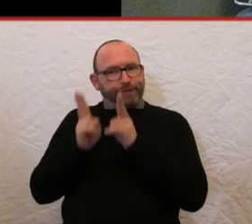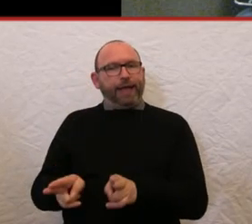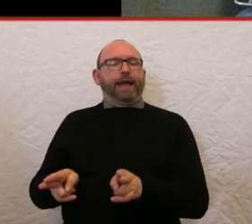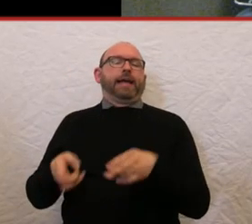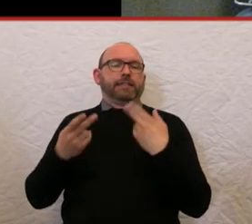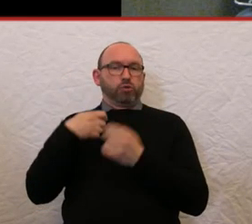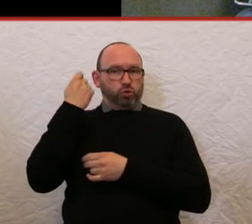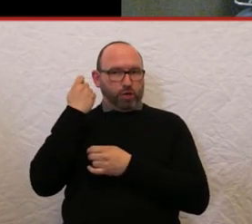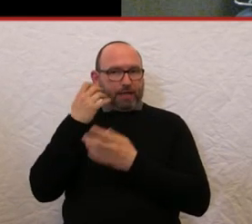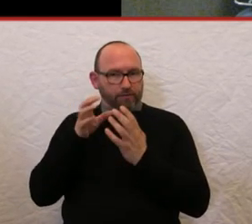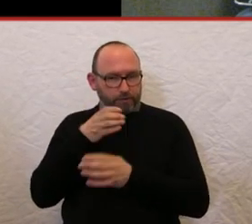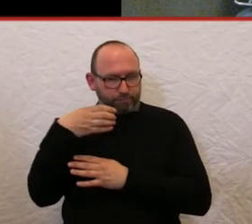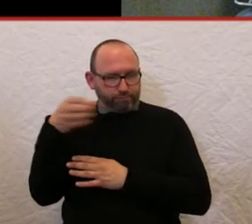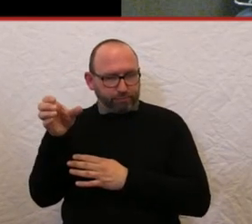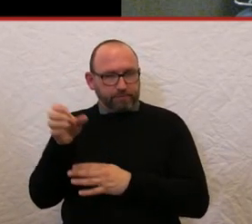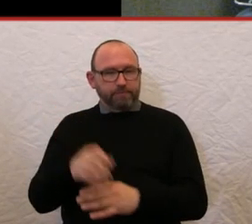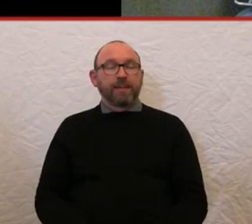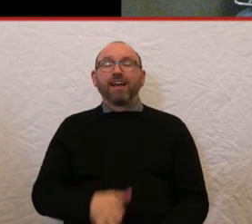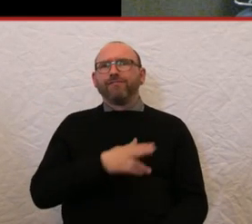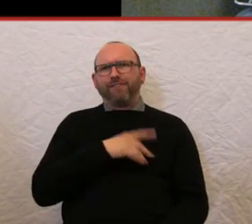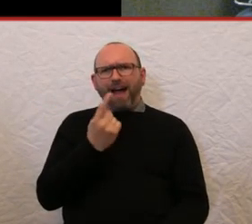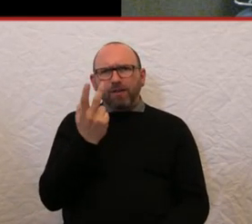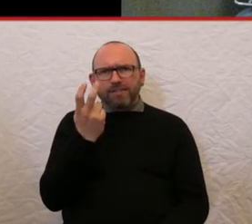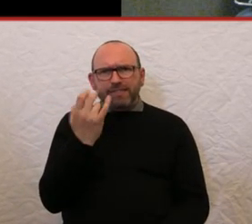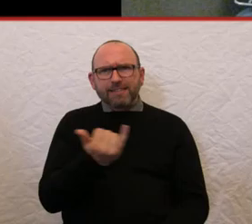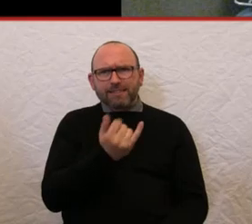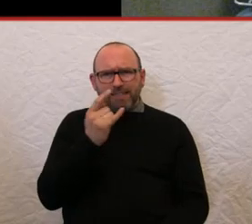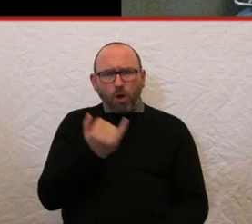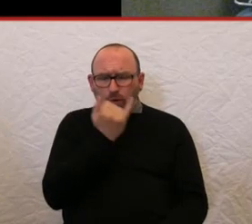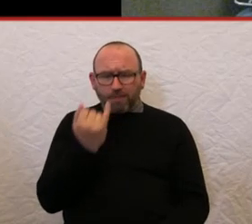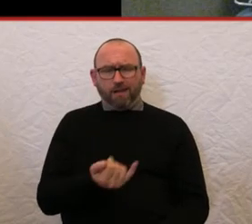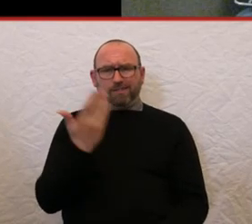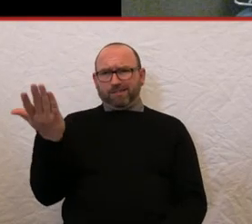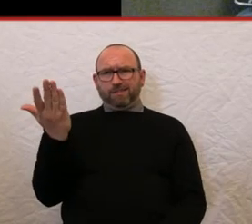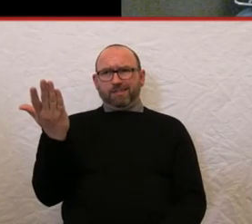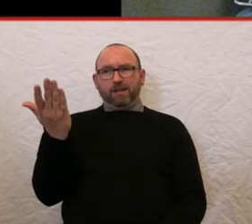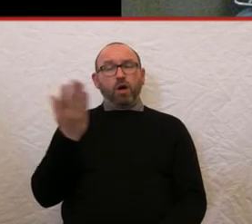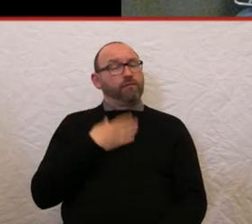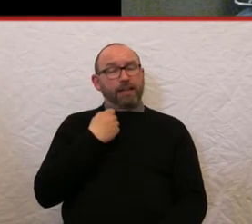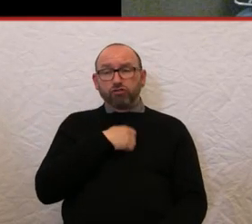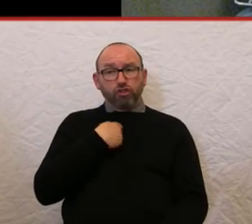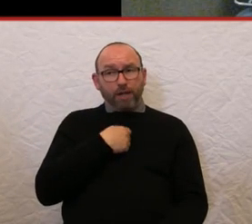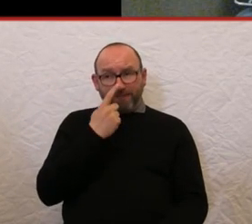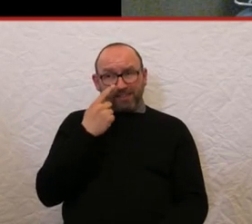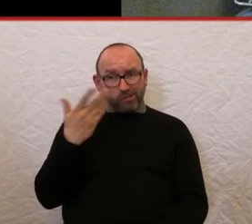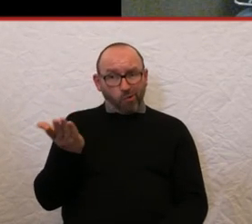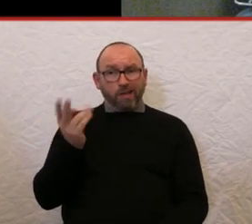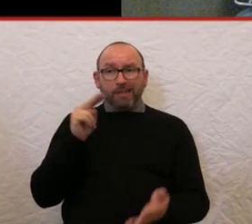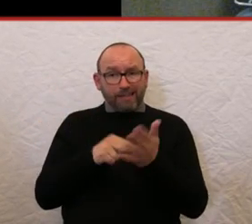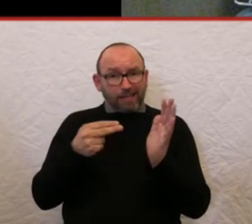Aber das Ganze ist, ich meine, wir befinden uns im 21. Jahrhundert und ich finde es immer noch sehr beschämend, dass es